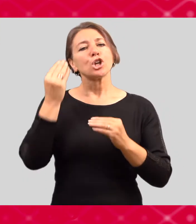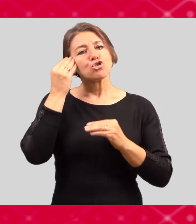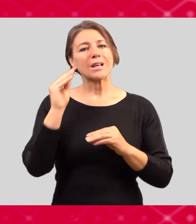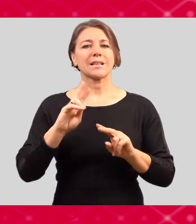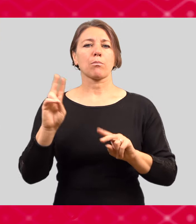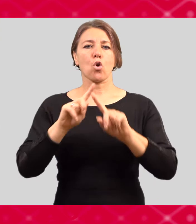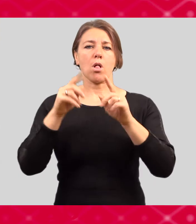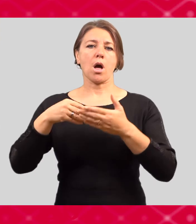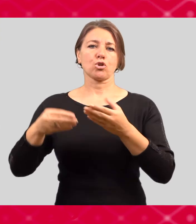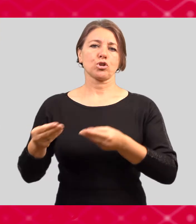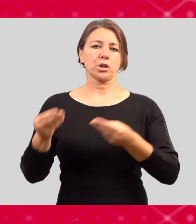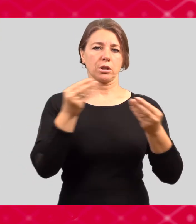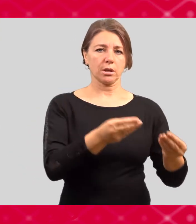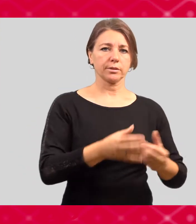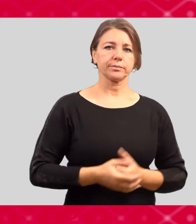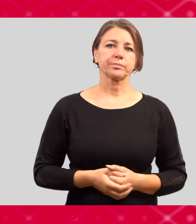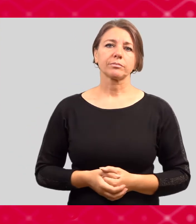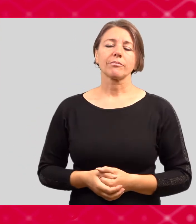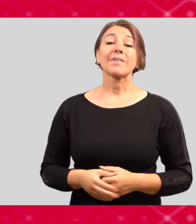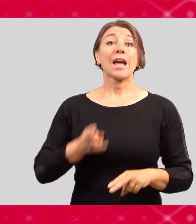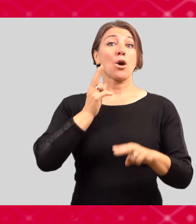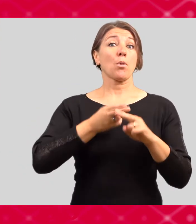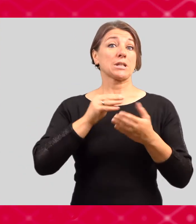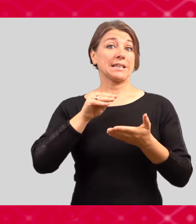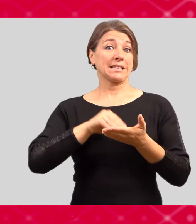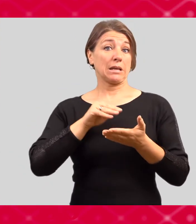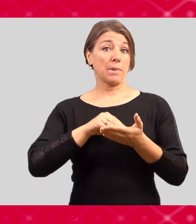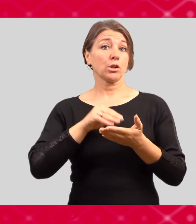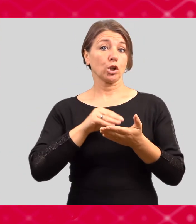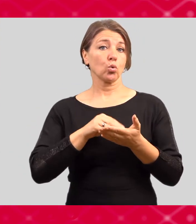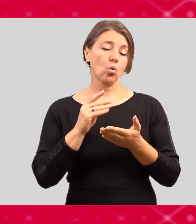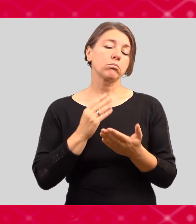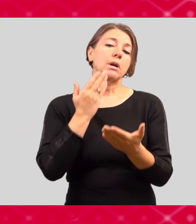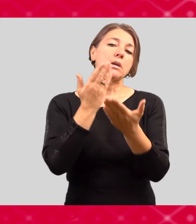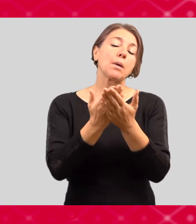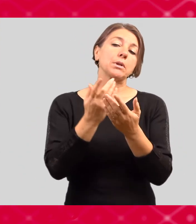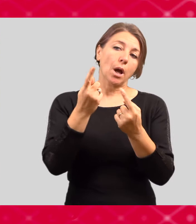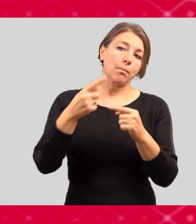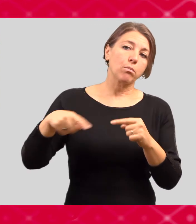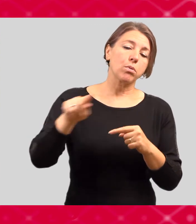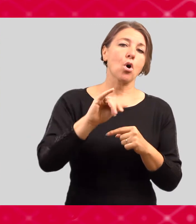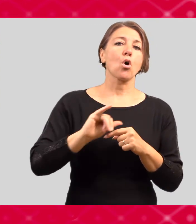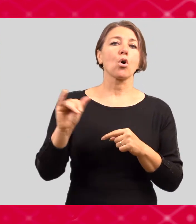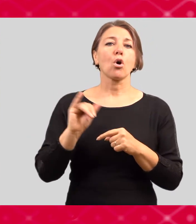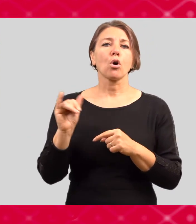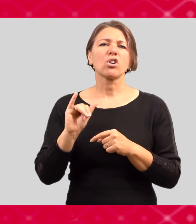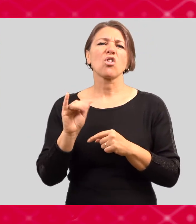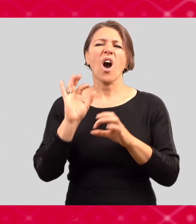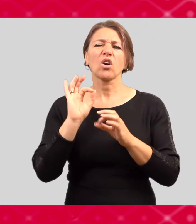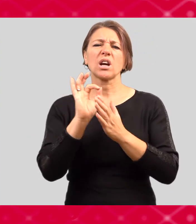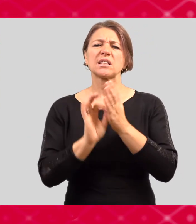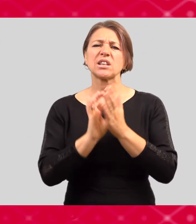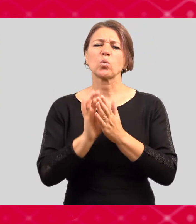čestným prohlášením. Poslední stipendium, které je určeno pro vás, kteří se